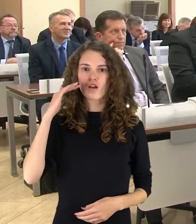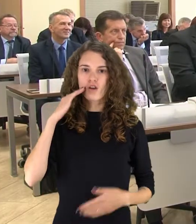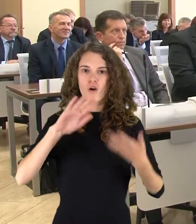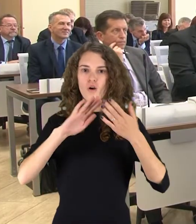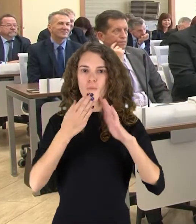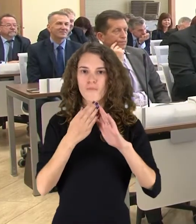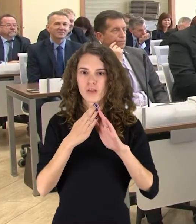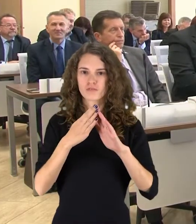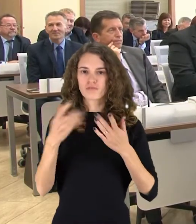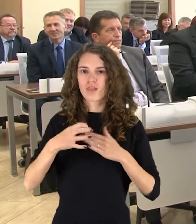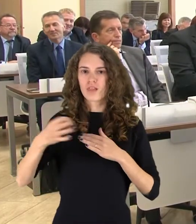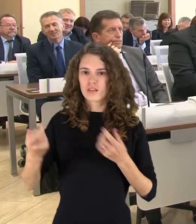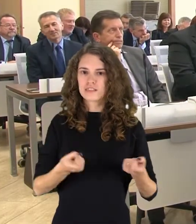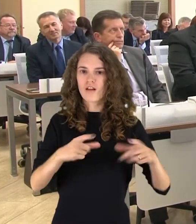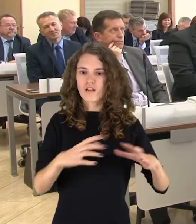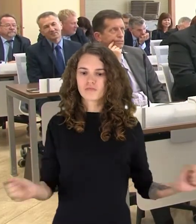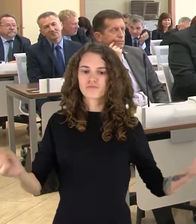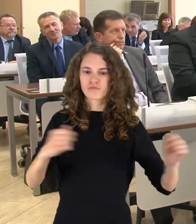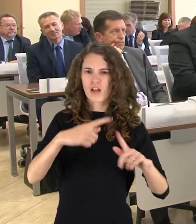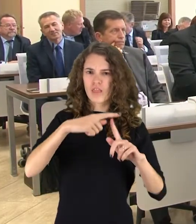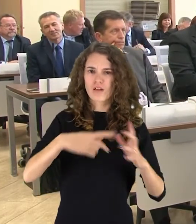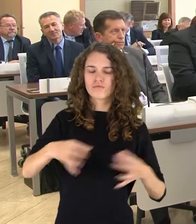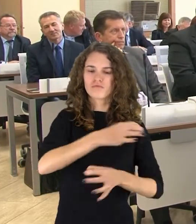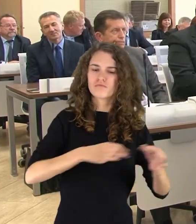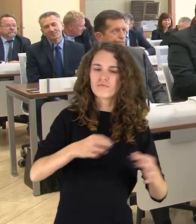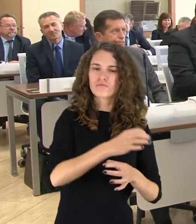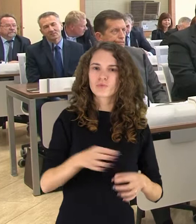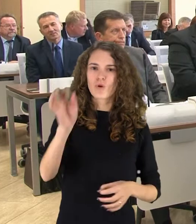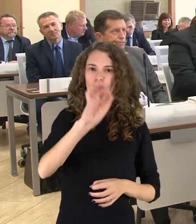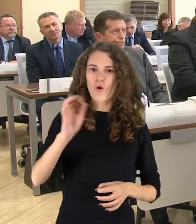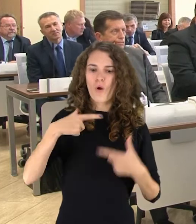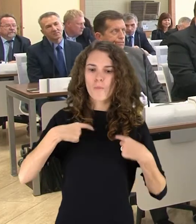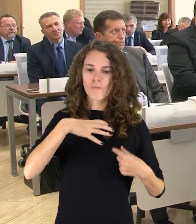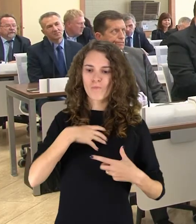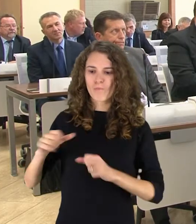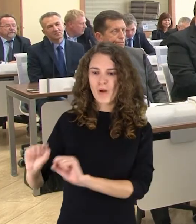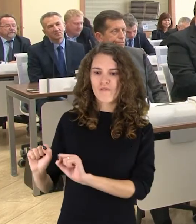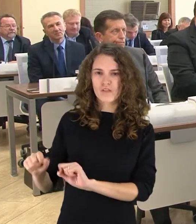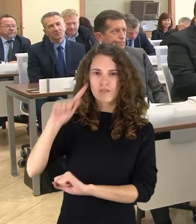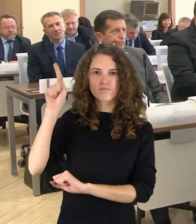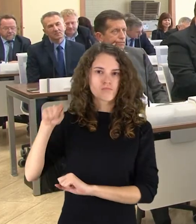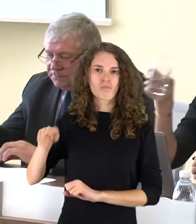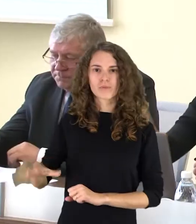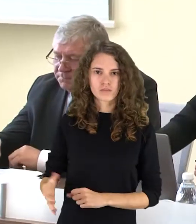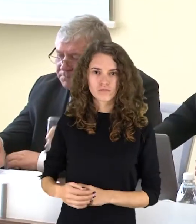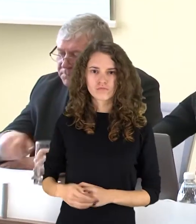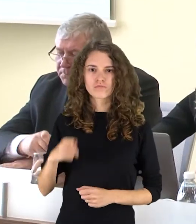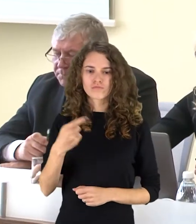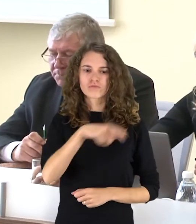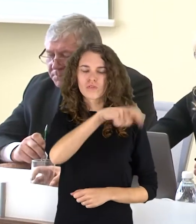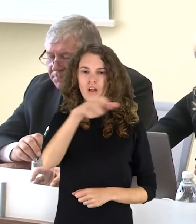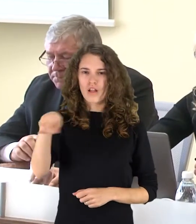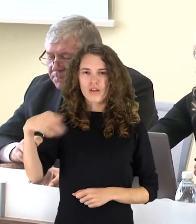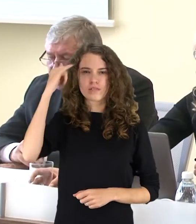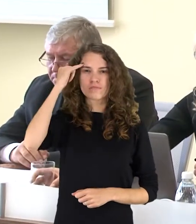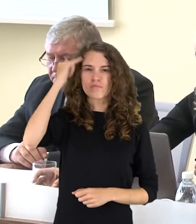Paskutinioje 20 klausimų Šiauliu rajono savo valdybės tarybas varste mero pavaduotojo Algio Mačiuliu interpelacijos klausimą. Vice meroje